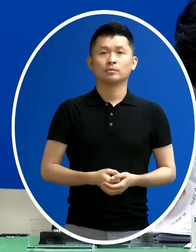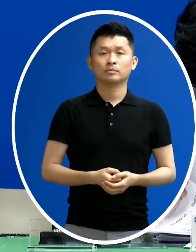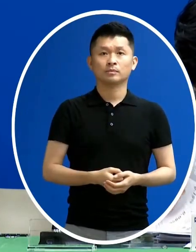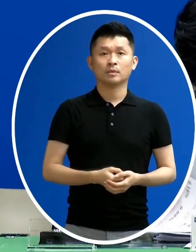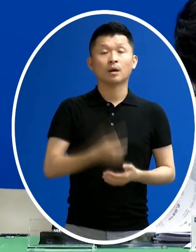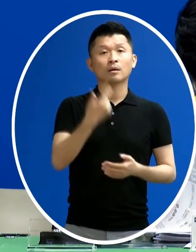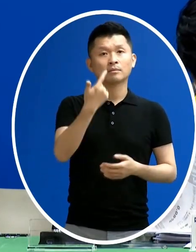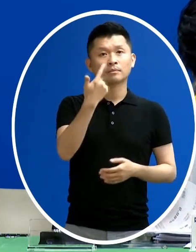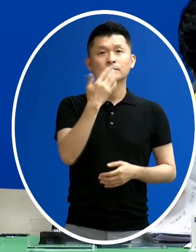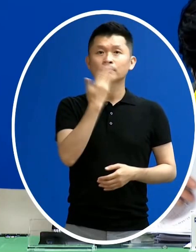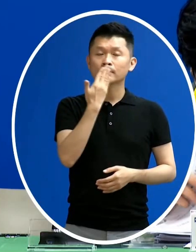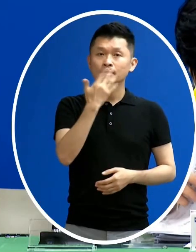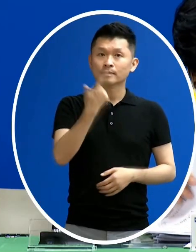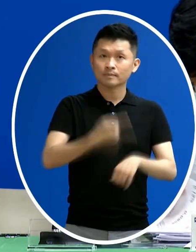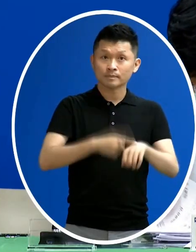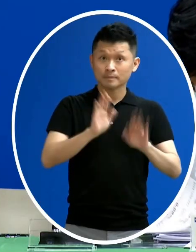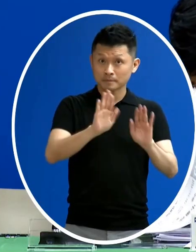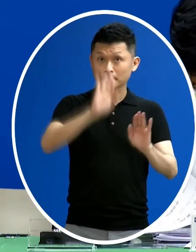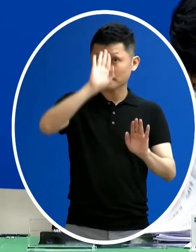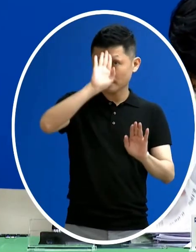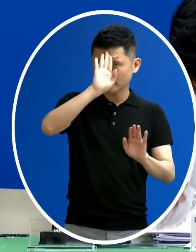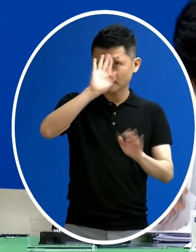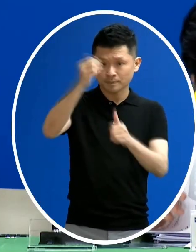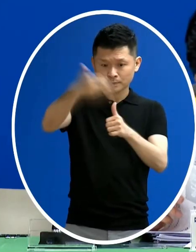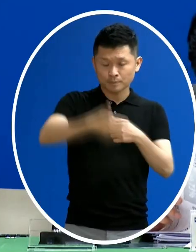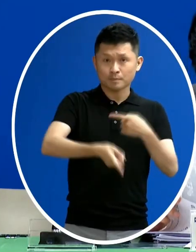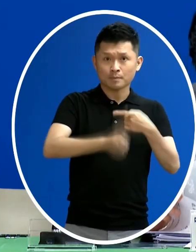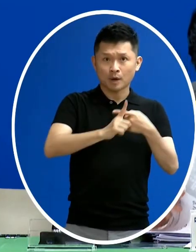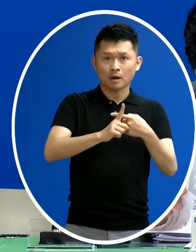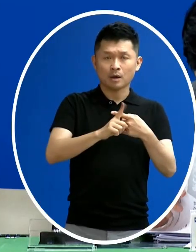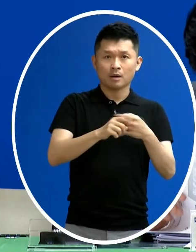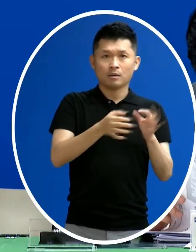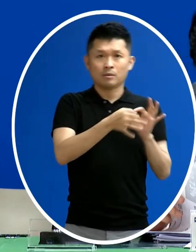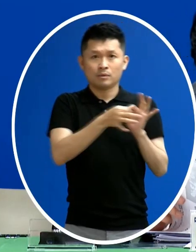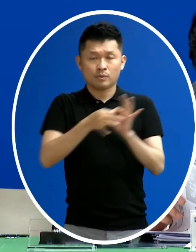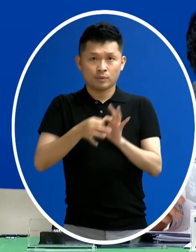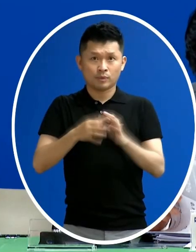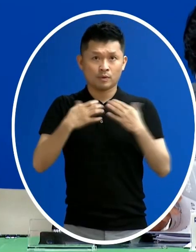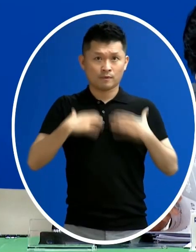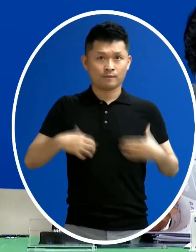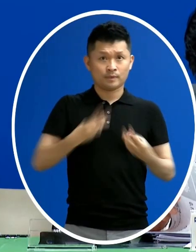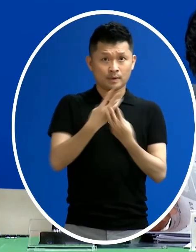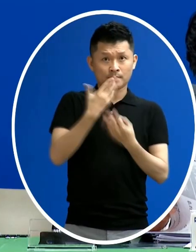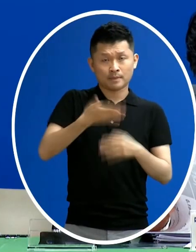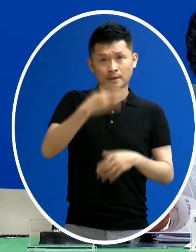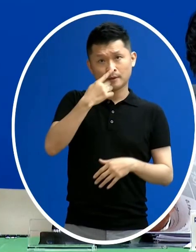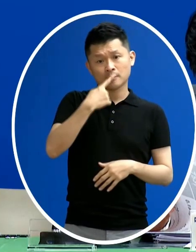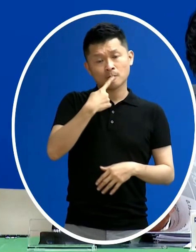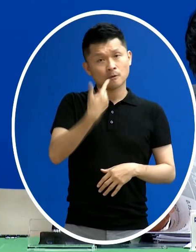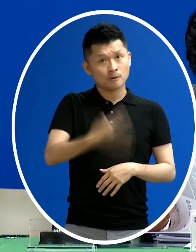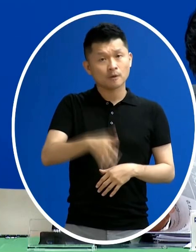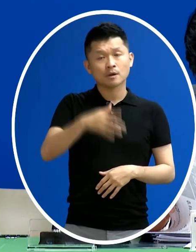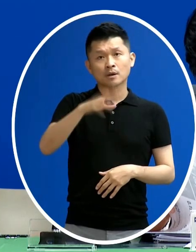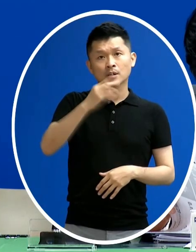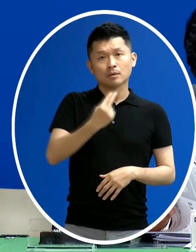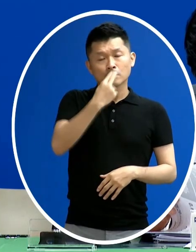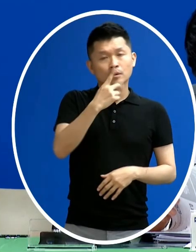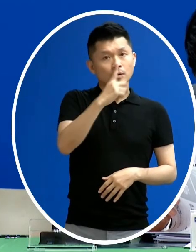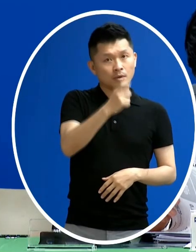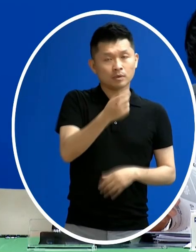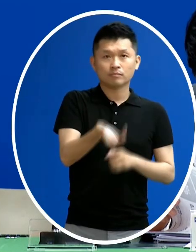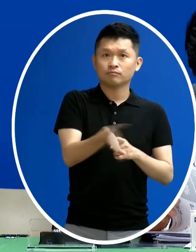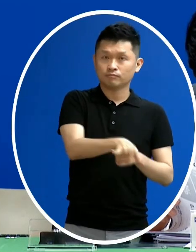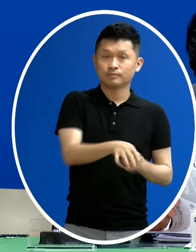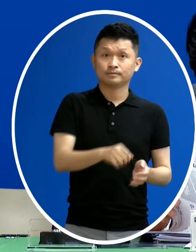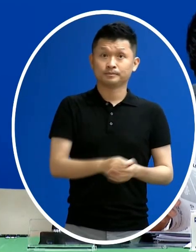慢性的腎病 那這次是因為染疫之後出現肺炎跟敗血性的休克而過世那另外在我們的